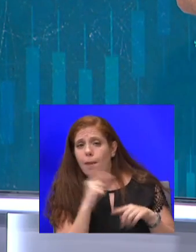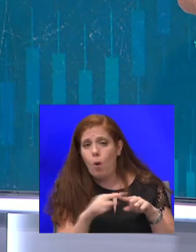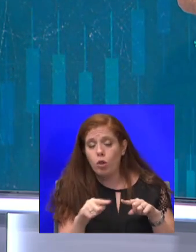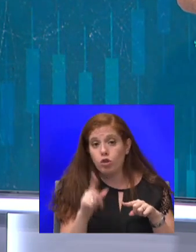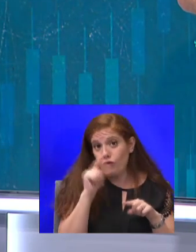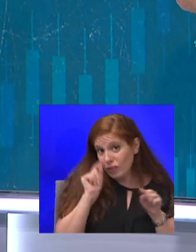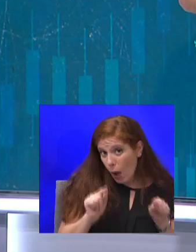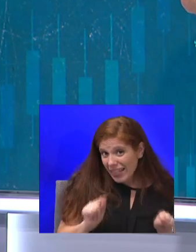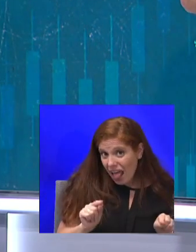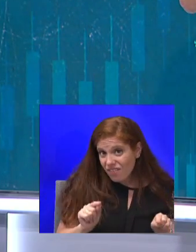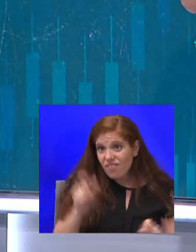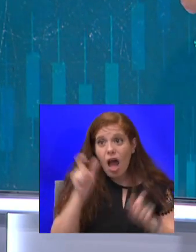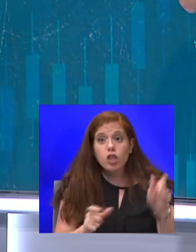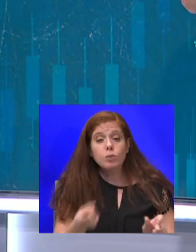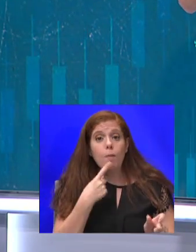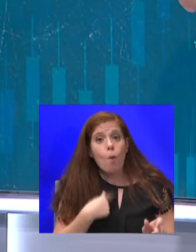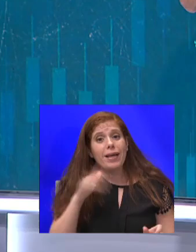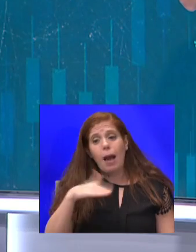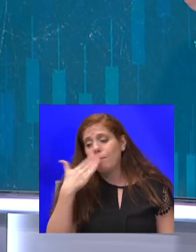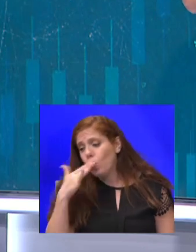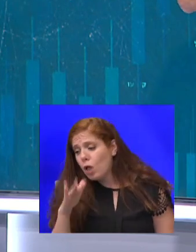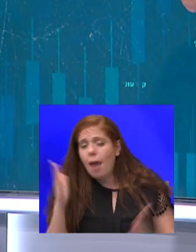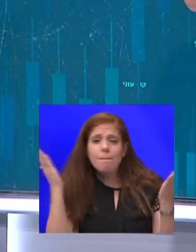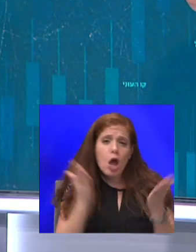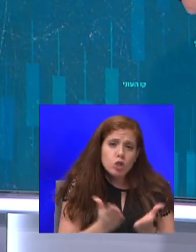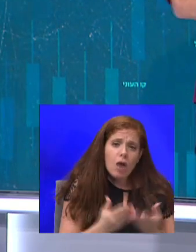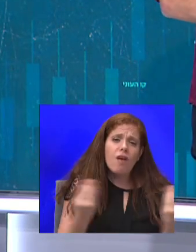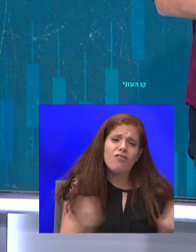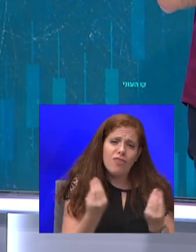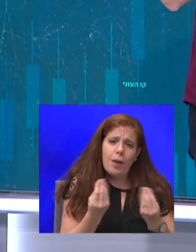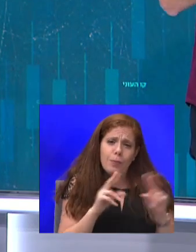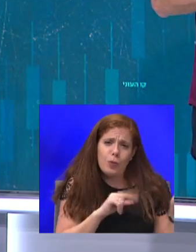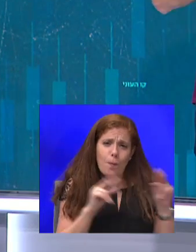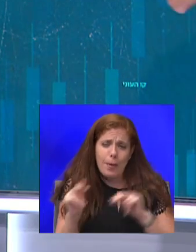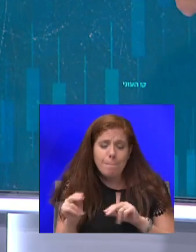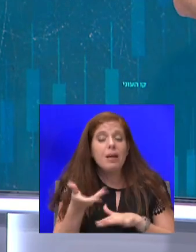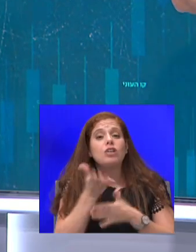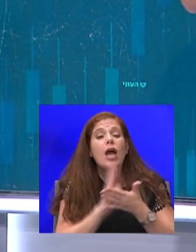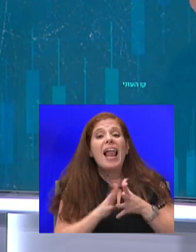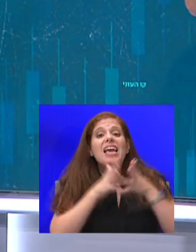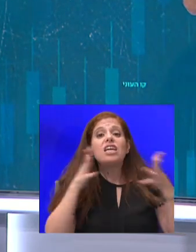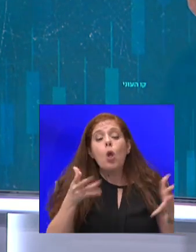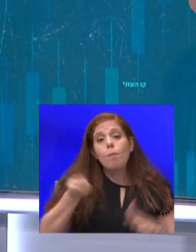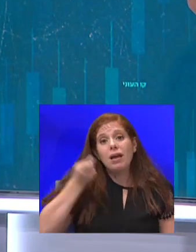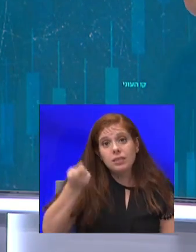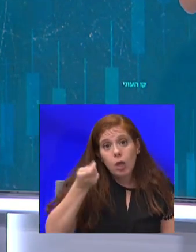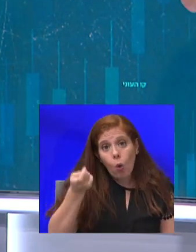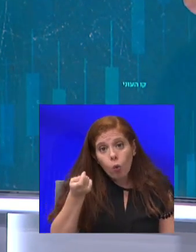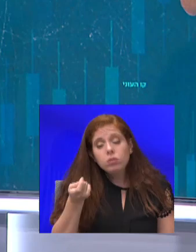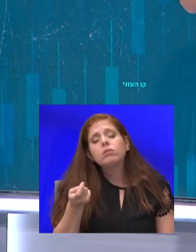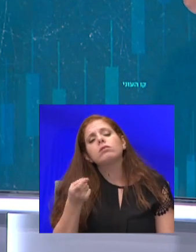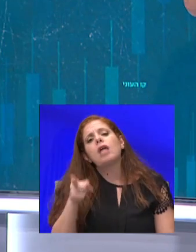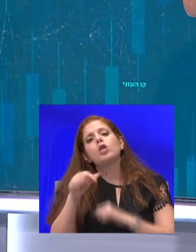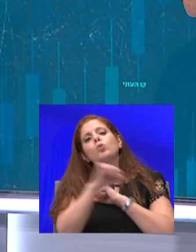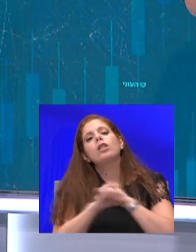גדומים, גם מירושלים, גם מבאר שבע, שתי ערים נוספות שחלק גדול משוק הסחירות שלהן נשען על סטודנטים שמוכנים לשלם ברגיל